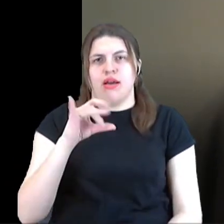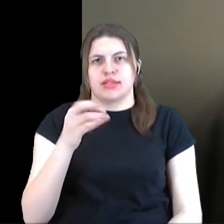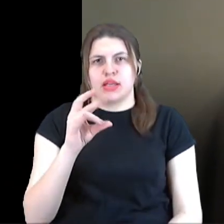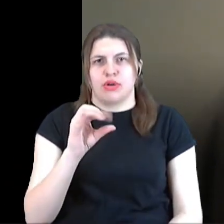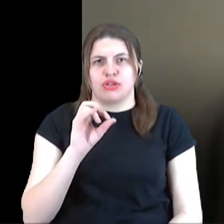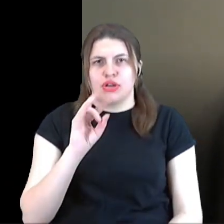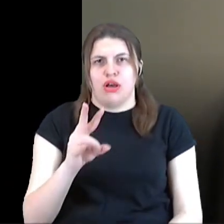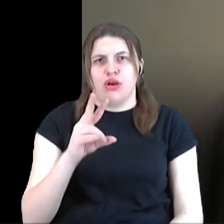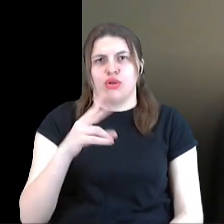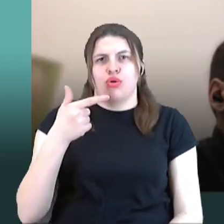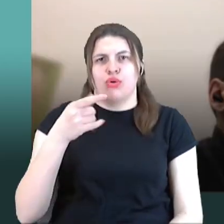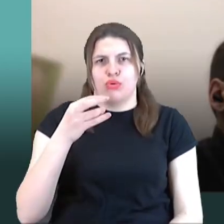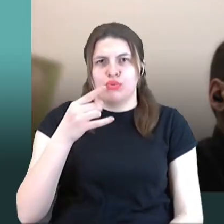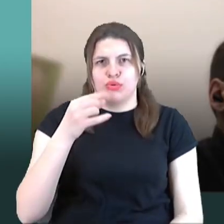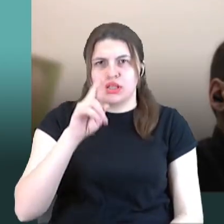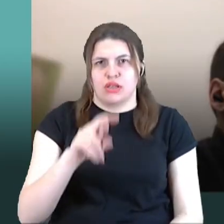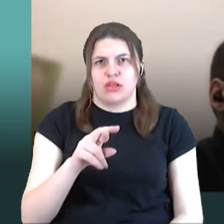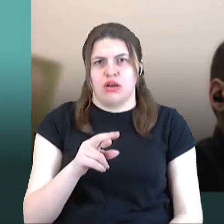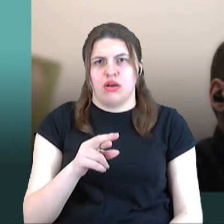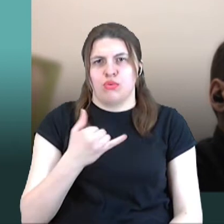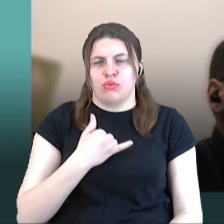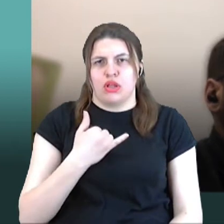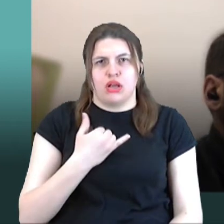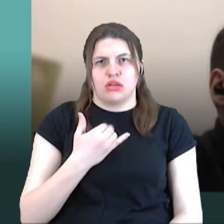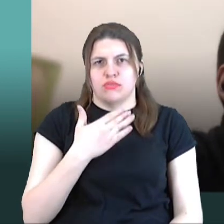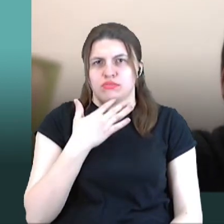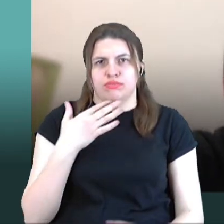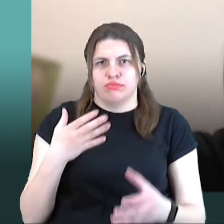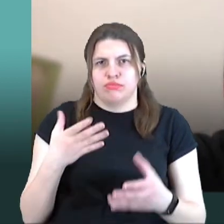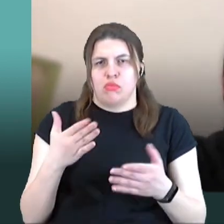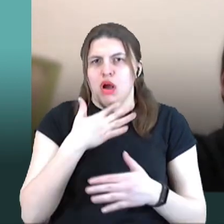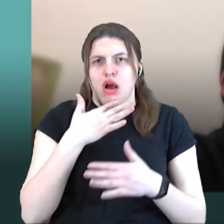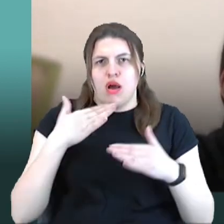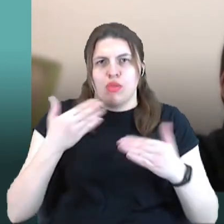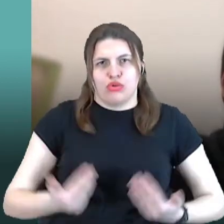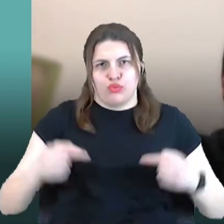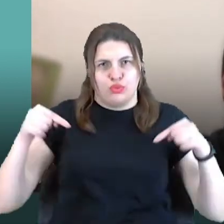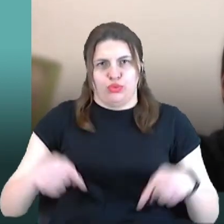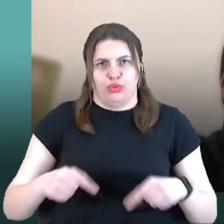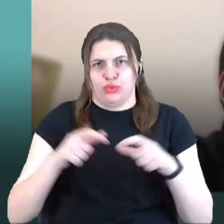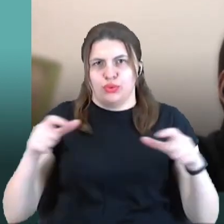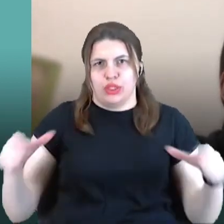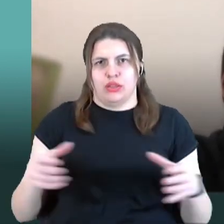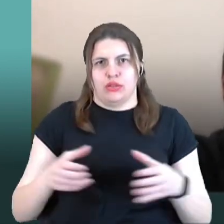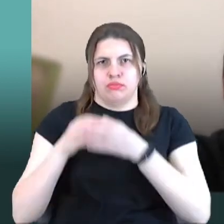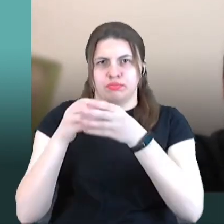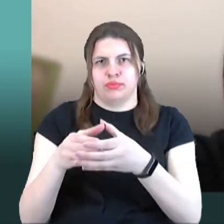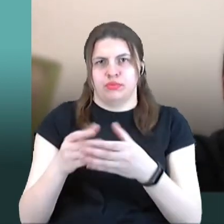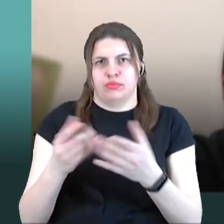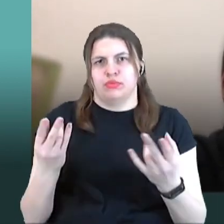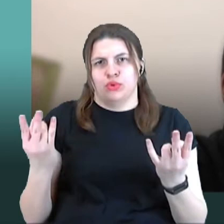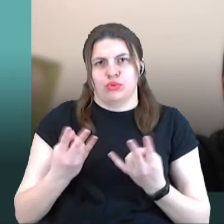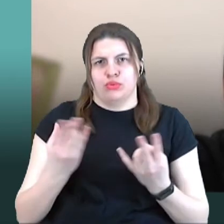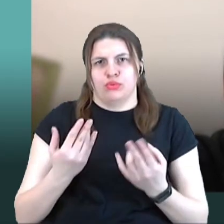Грузії. В нас дуже великі діаспори цих людей, цих національностей, і вони потребують літати до Вірменії.